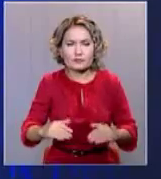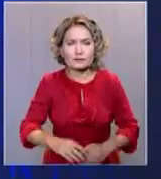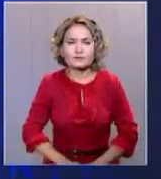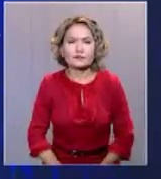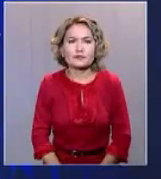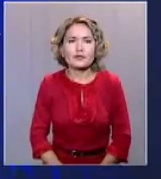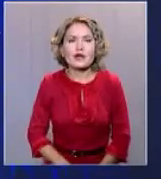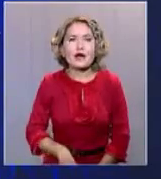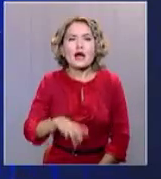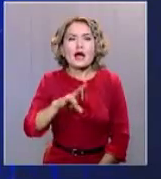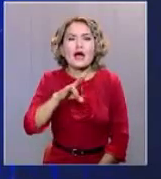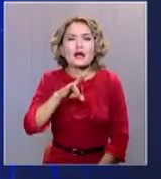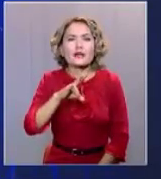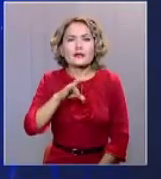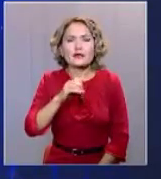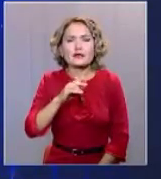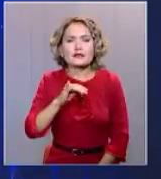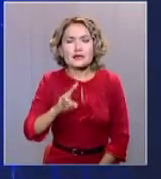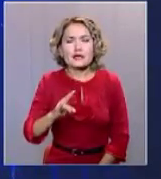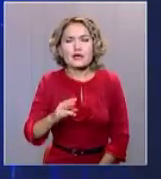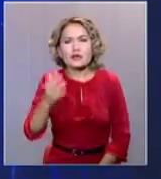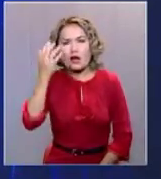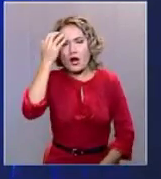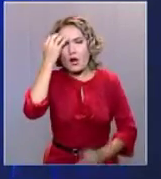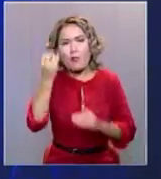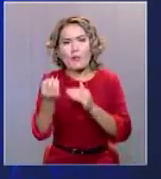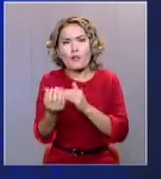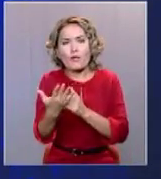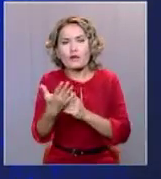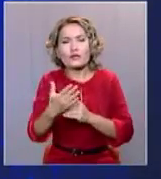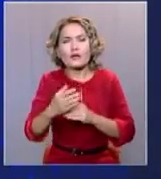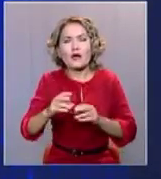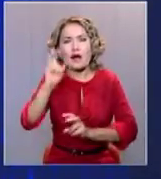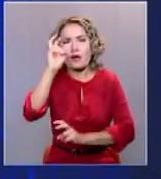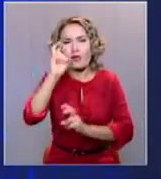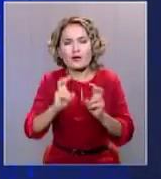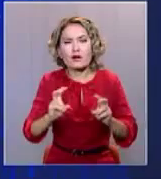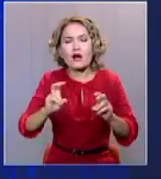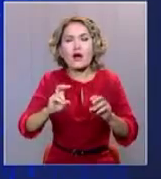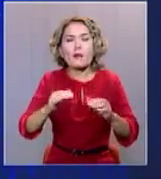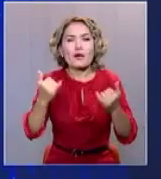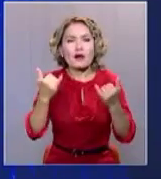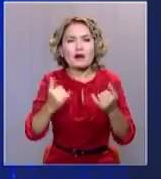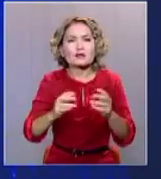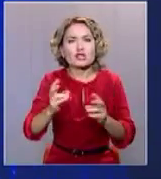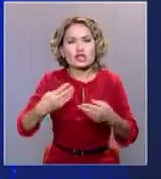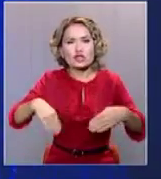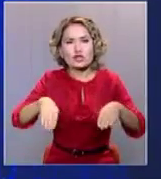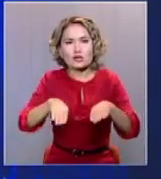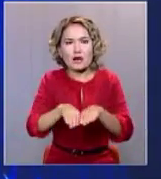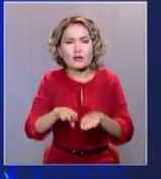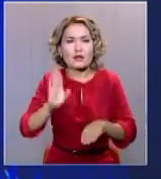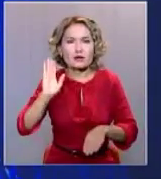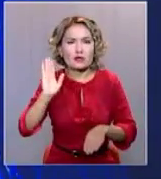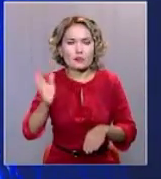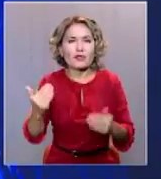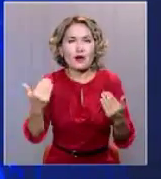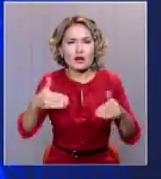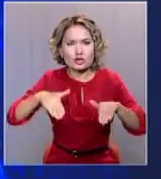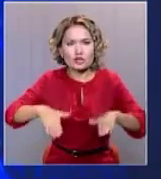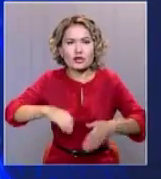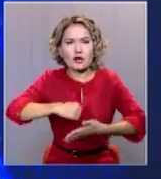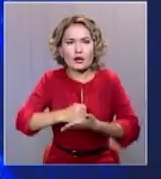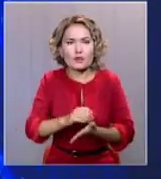Никсен Мұнайғаз компаниясының 95 құбыр желісі жабылат Альберта провинциясының энергетика басқарушы мекемес осында шешім